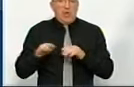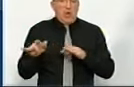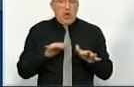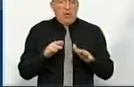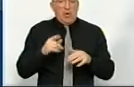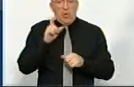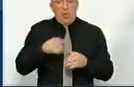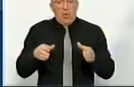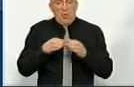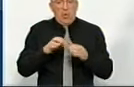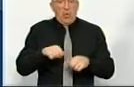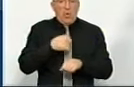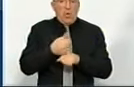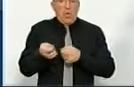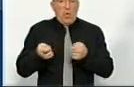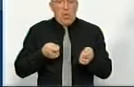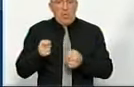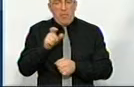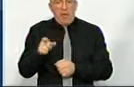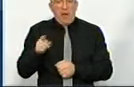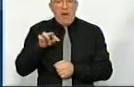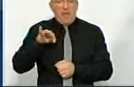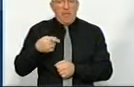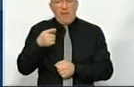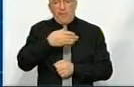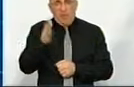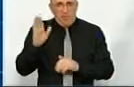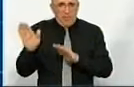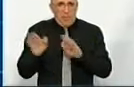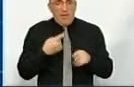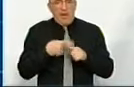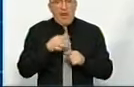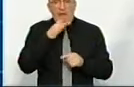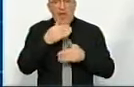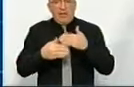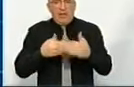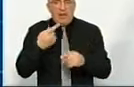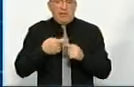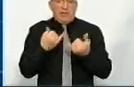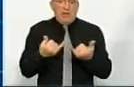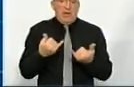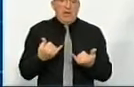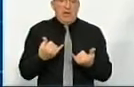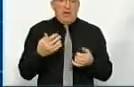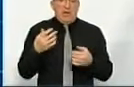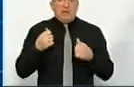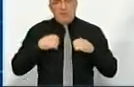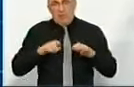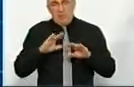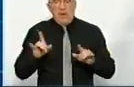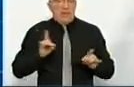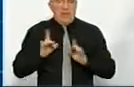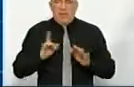я кажу громадам, сьогодні очільникам громад, що в липні місяці ви пройдете цей етап, да? Зараз це для вас, ну, якби заспокойтесь, не